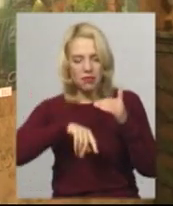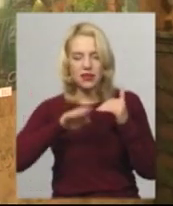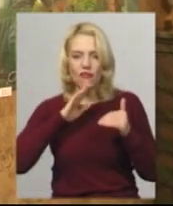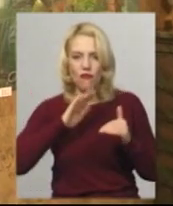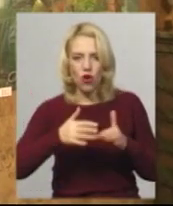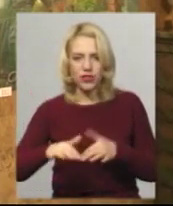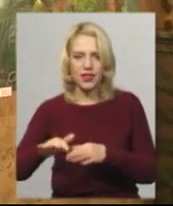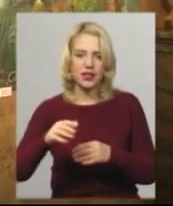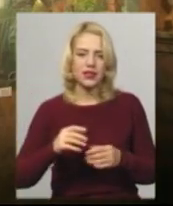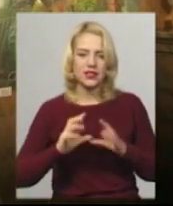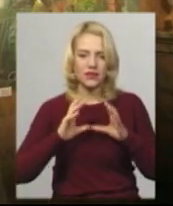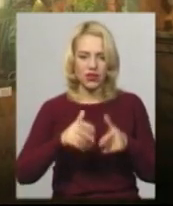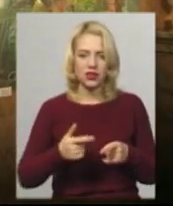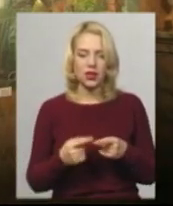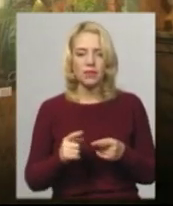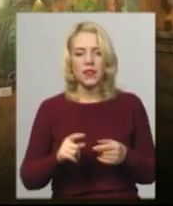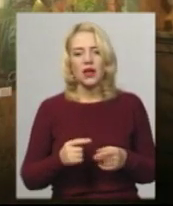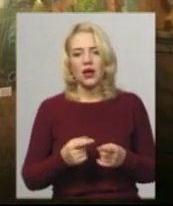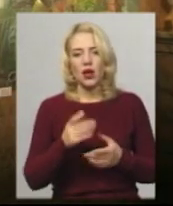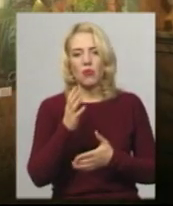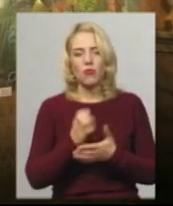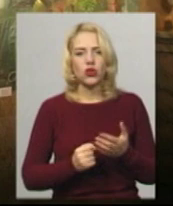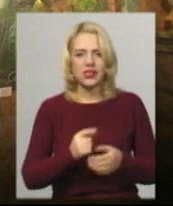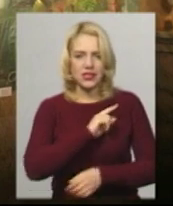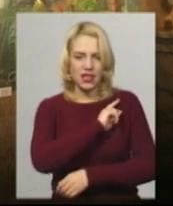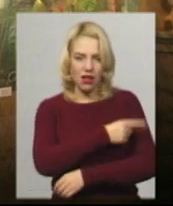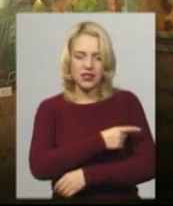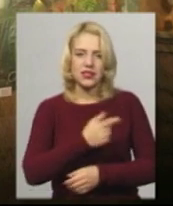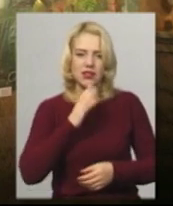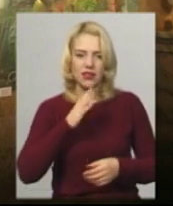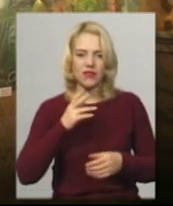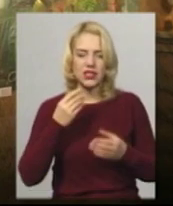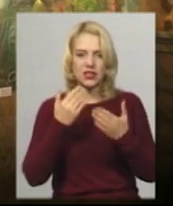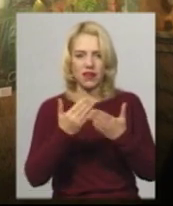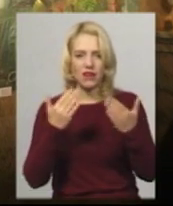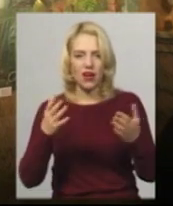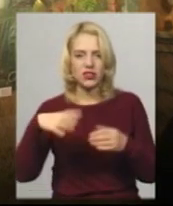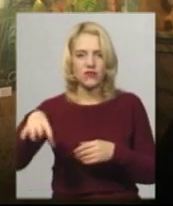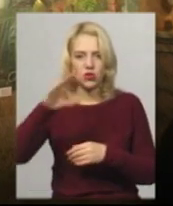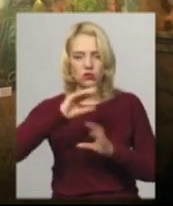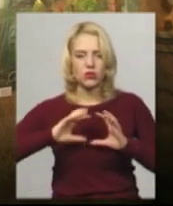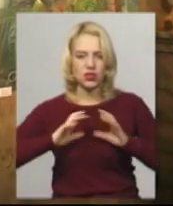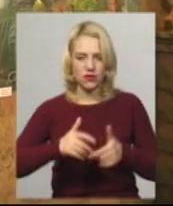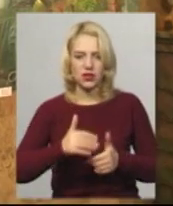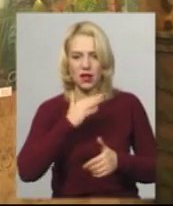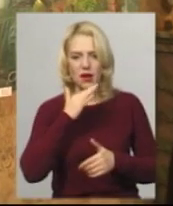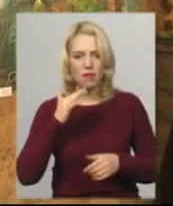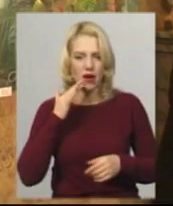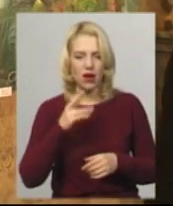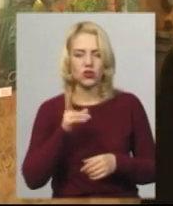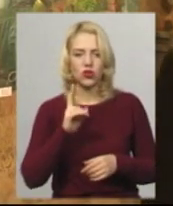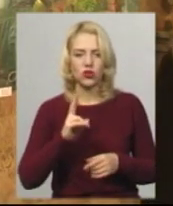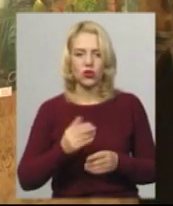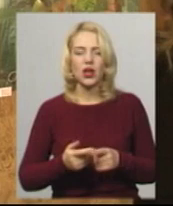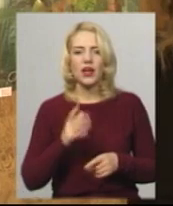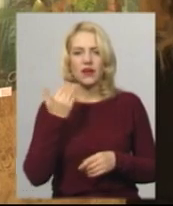художників доволі сильний, виставляються у всіх країнах світу. Багато хто, тому числі і ваш покірний слуга, і